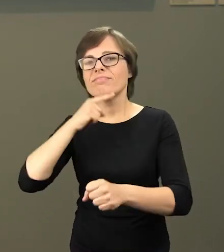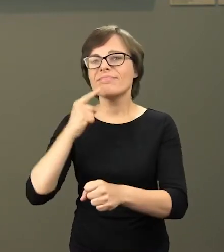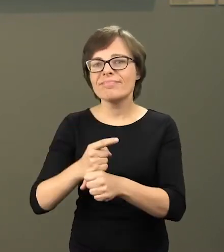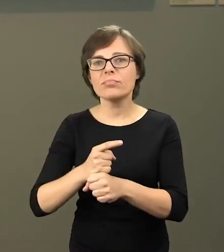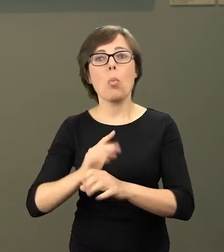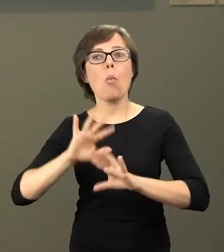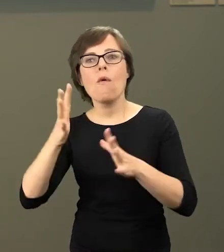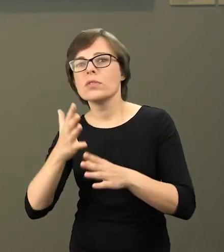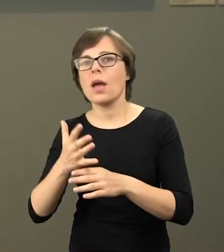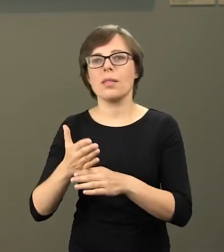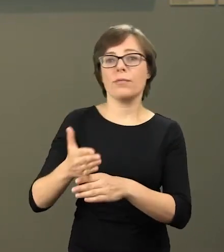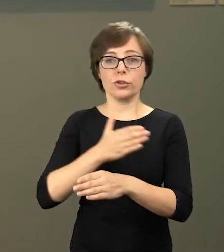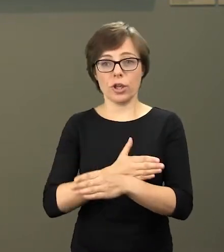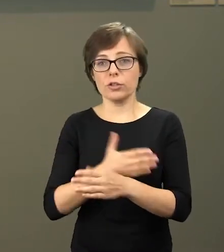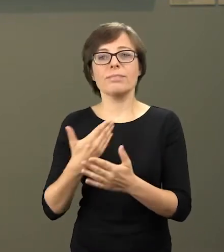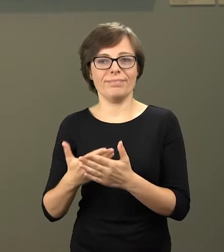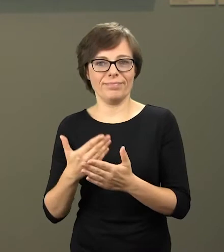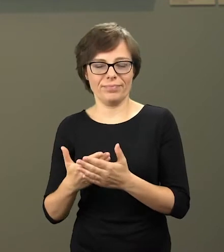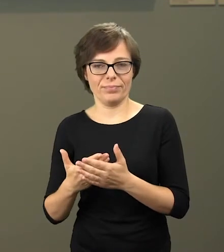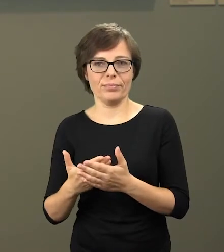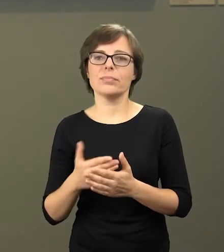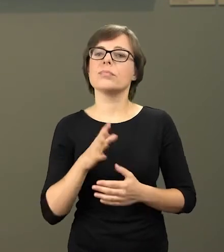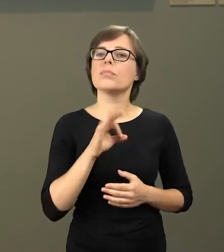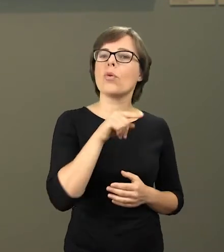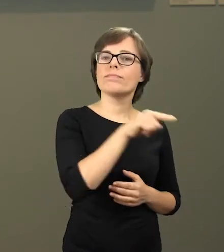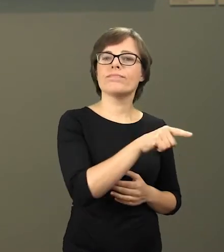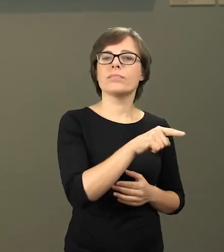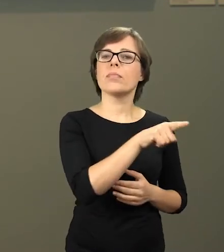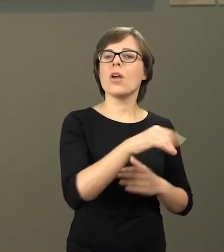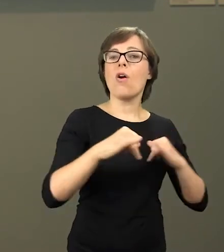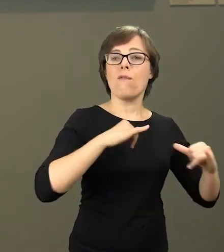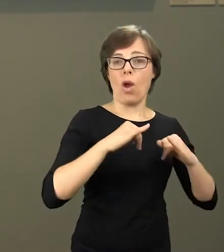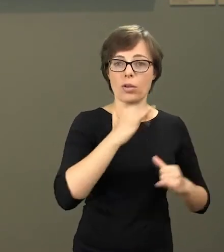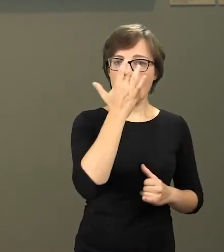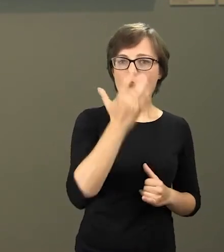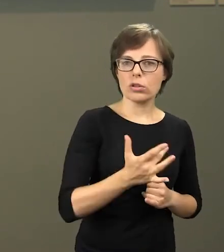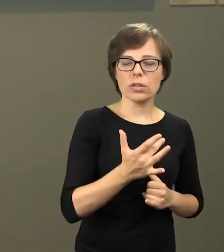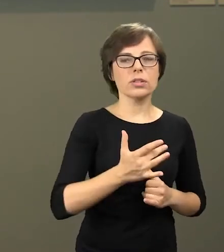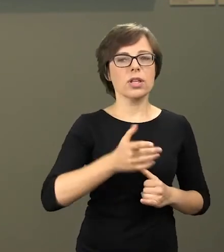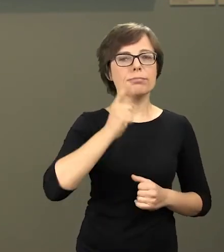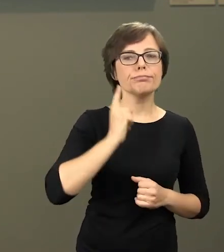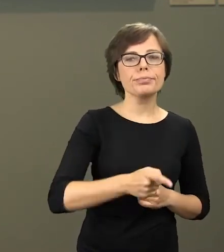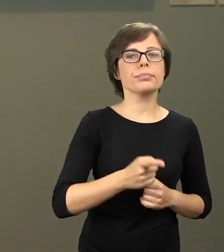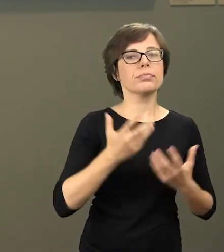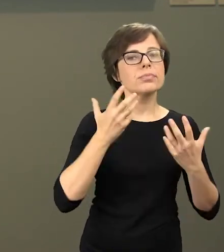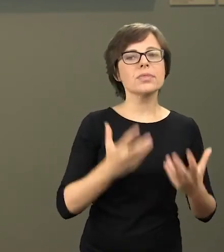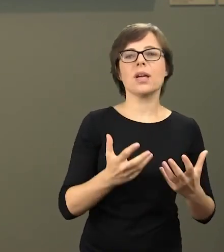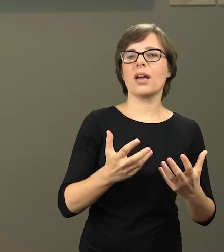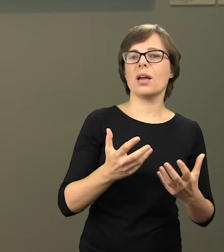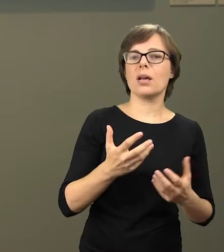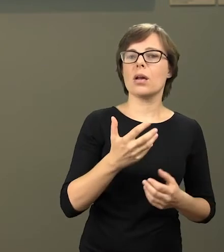powstania wywołana została decyzją władz carskich o przymusowym poborze do